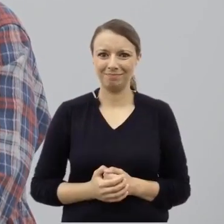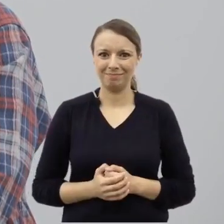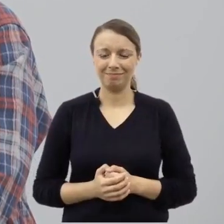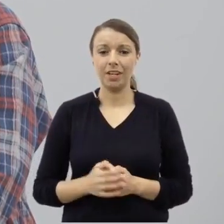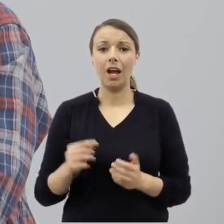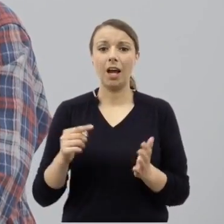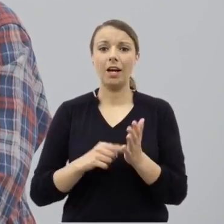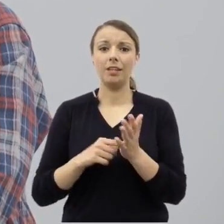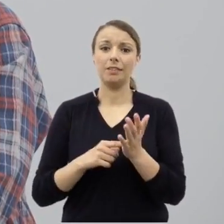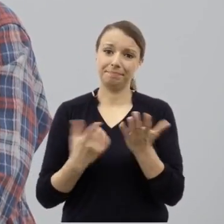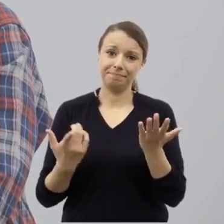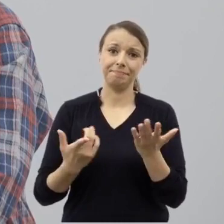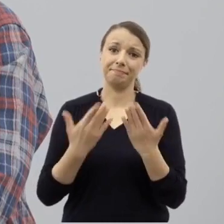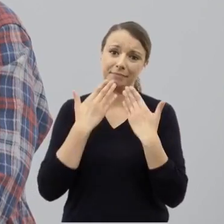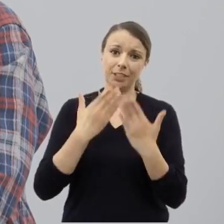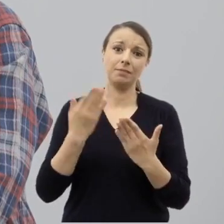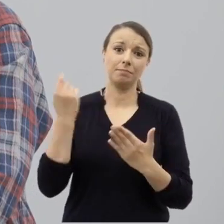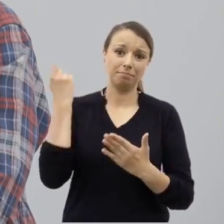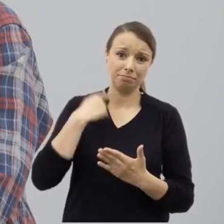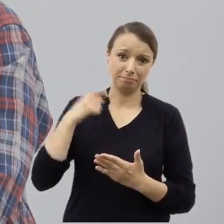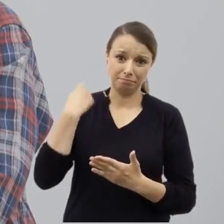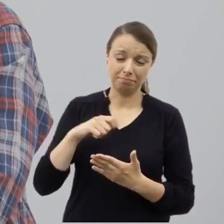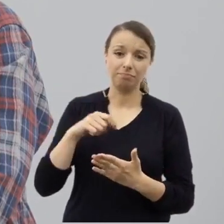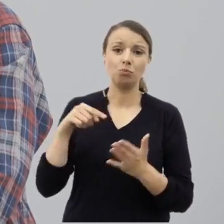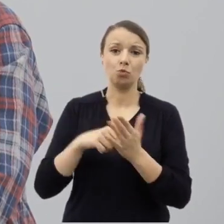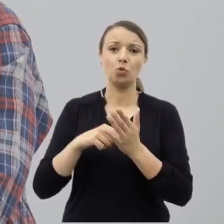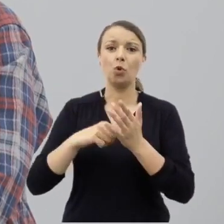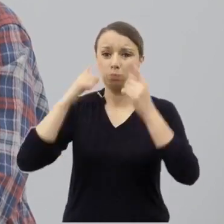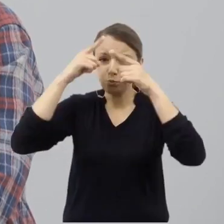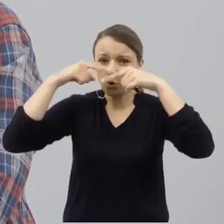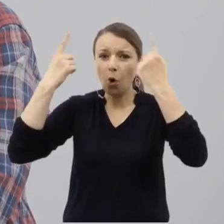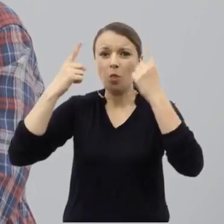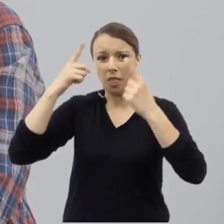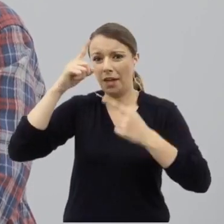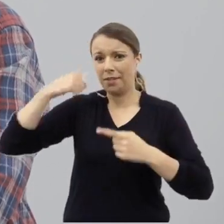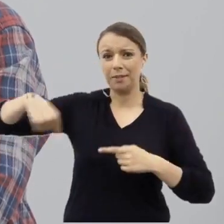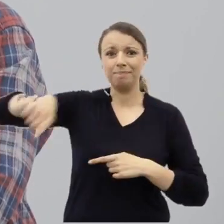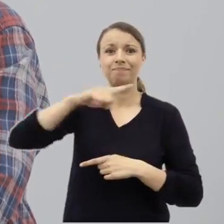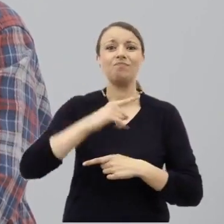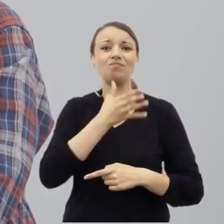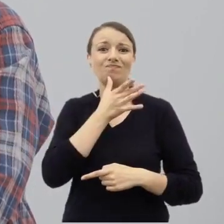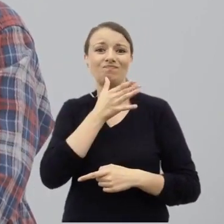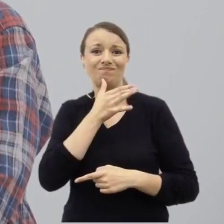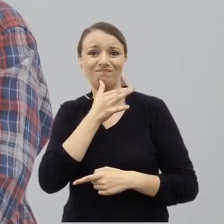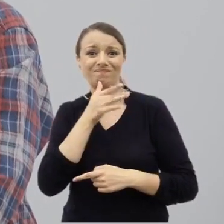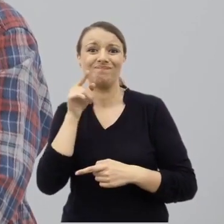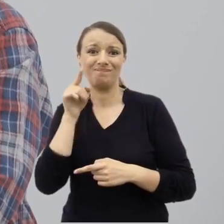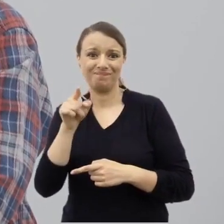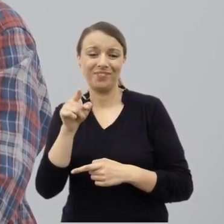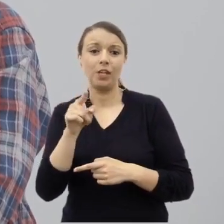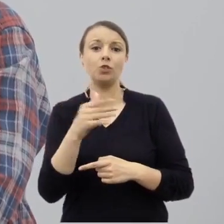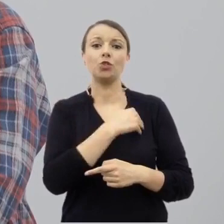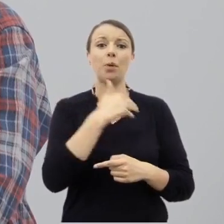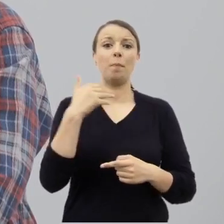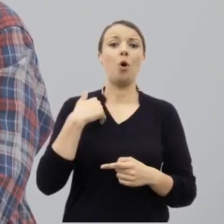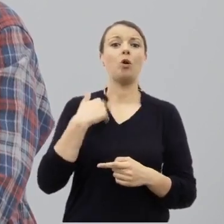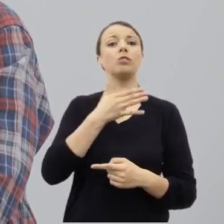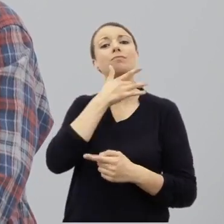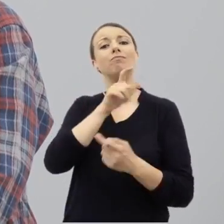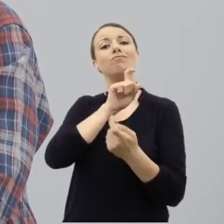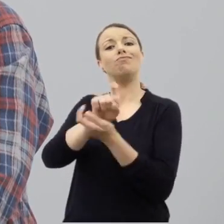pewien sposób ugruntował przekonanie panujące wśród Żydów o polskim antysemityzmie, o charakterze tego antysemityzmu.